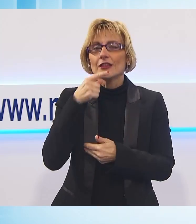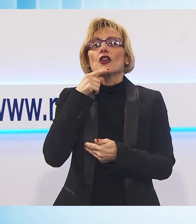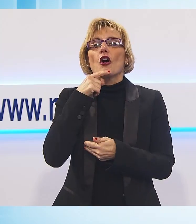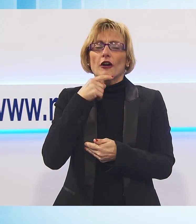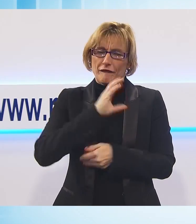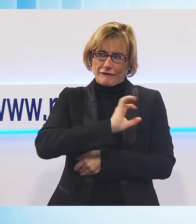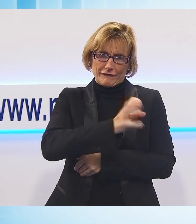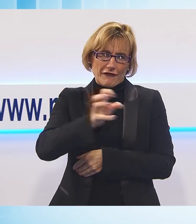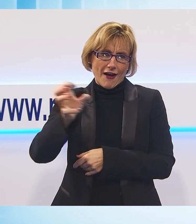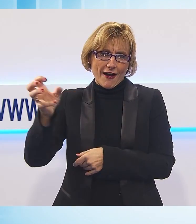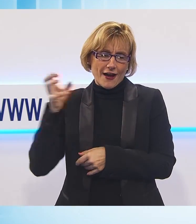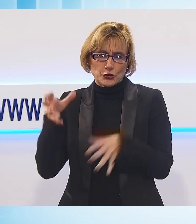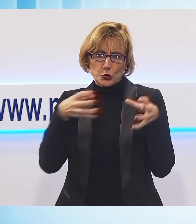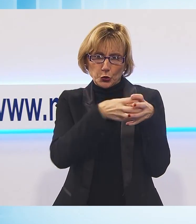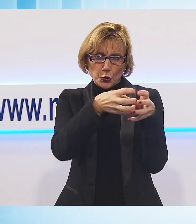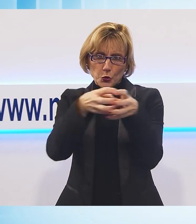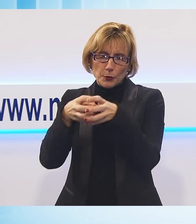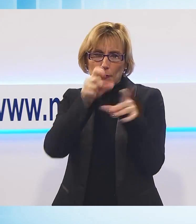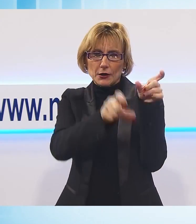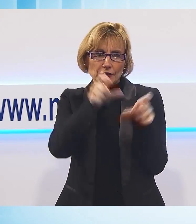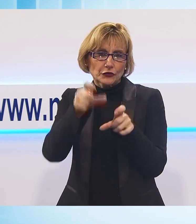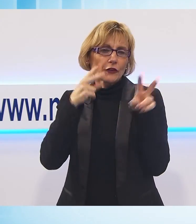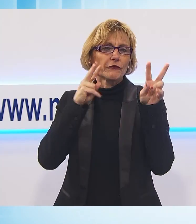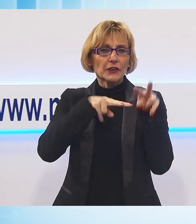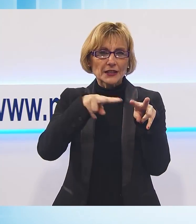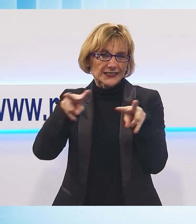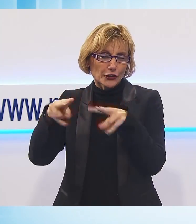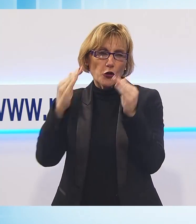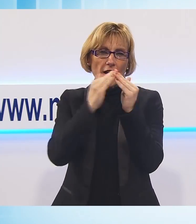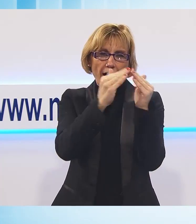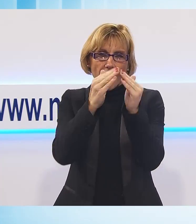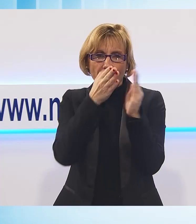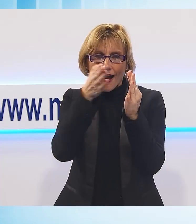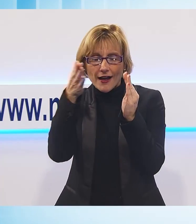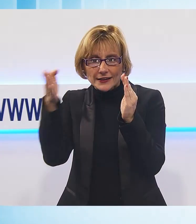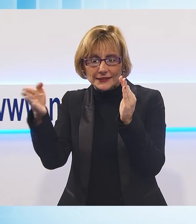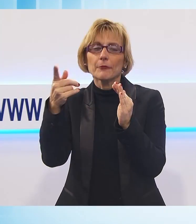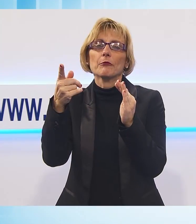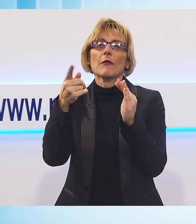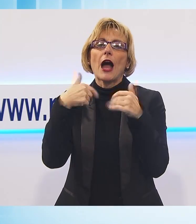gruppi di persone che visitano case e casolari, portando gli auguri in cambio di doni.